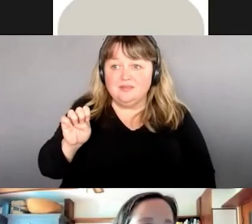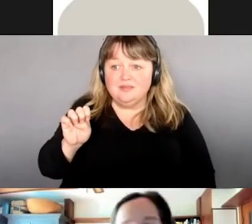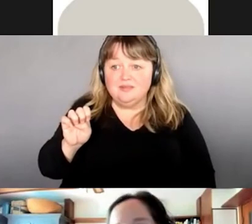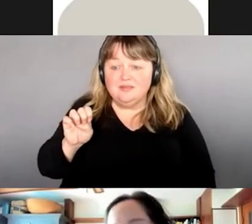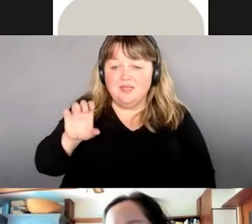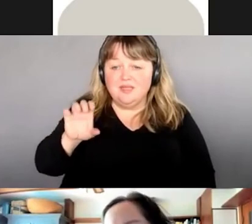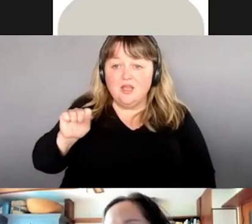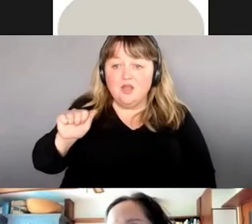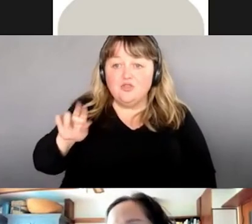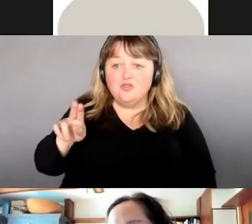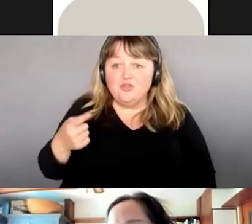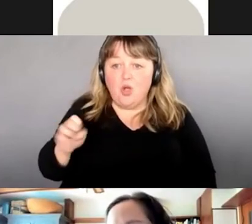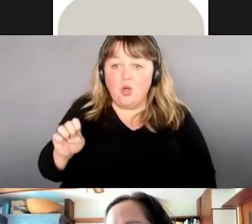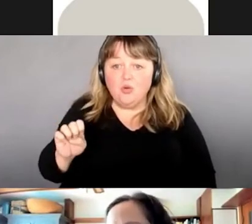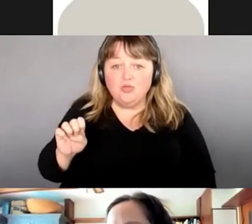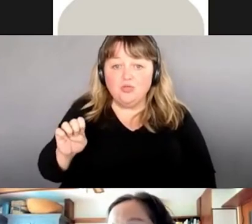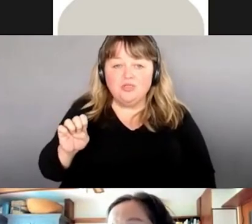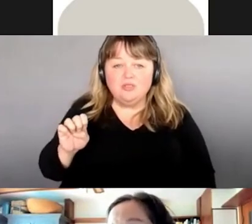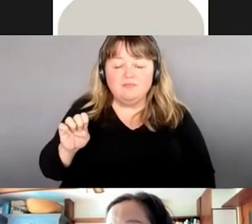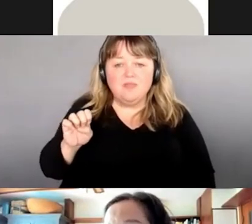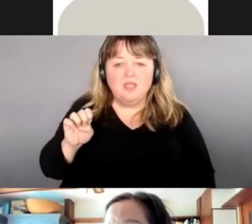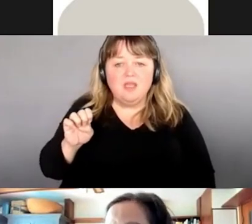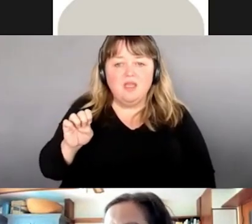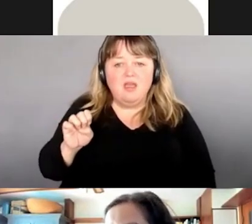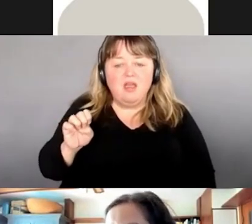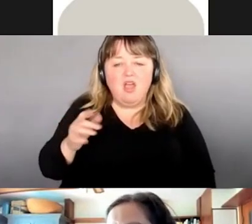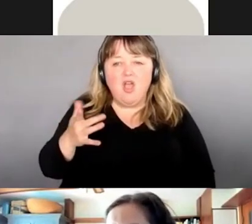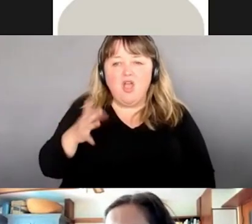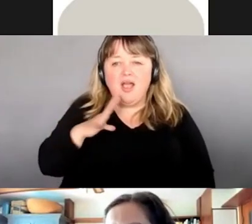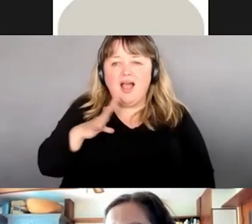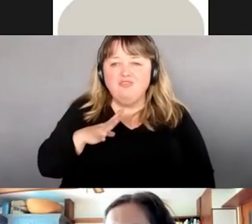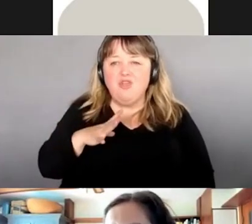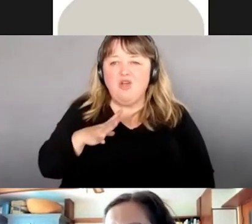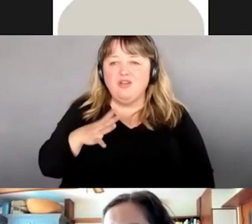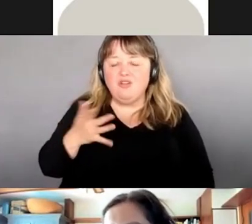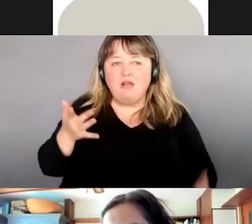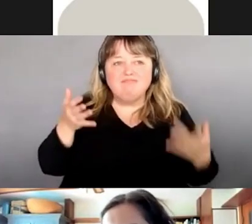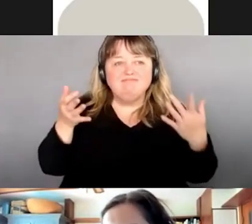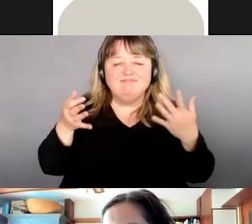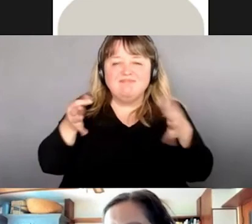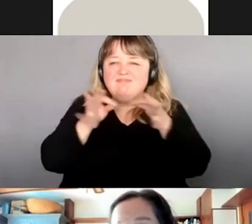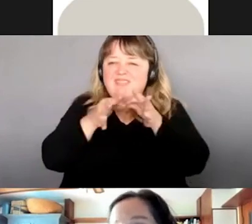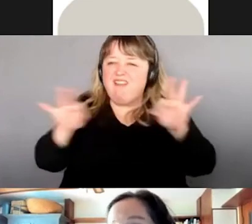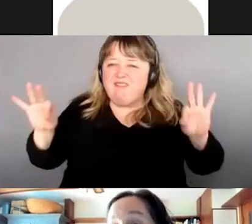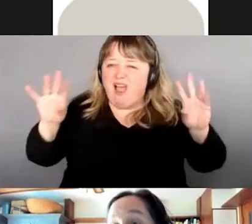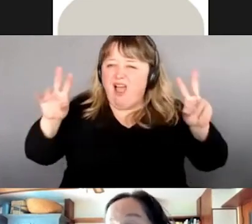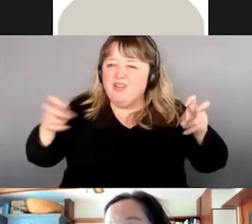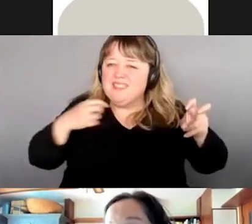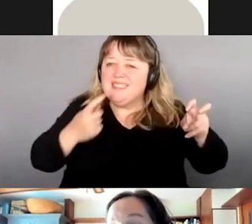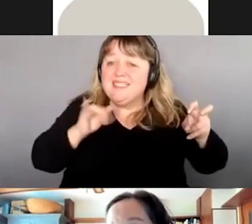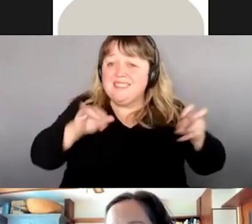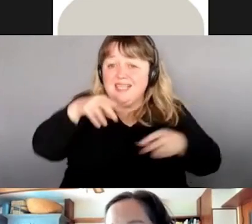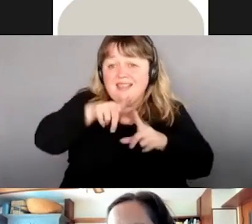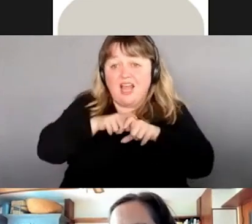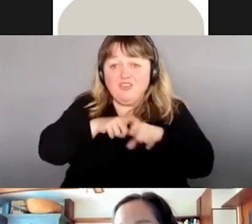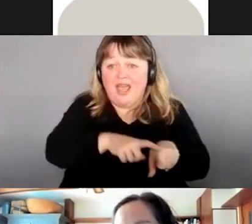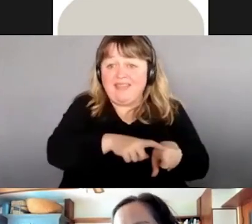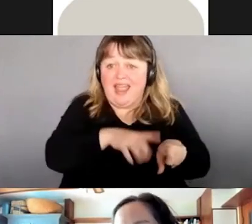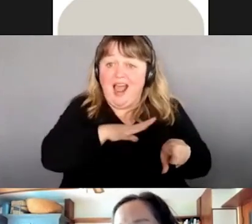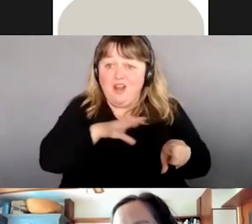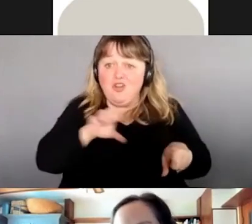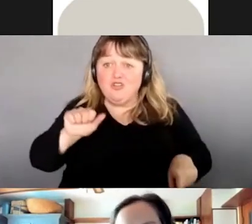plante, il y un vieil adage qui dit que si quelqu'un a de la sauge dans son jardin, il n'a pas besoin de médecin.